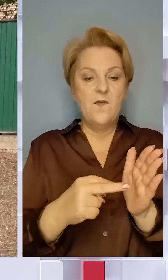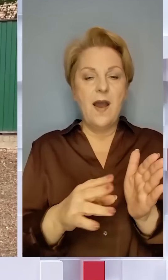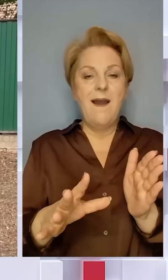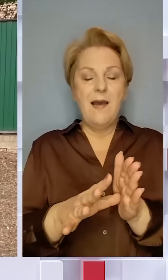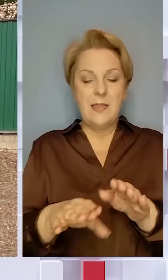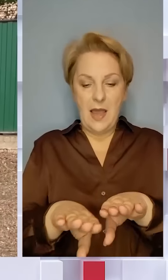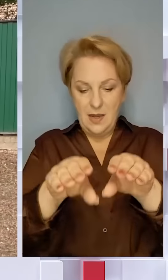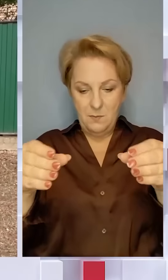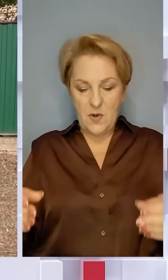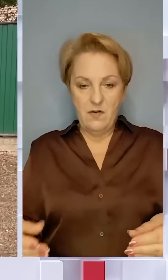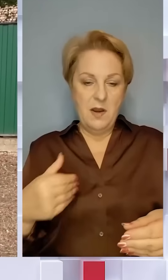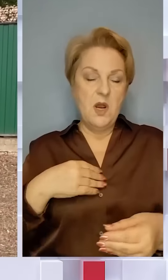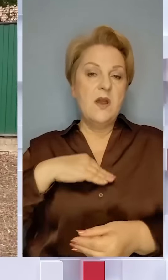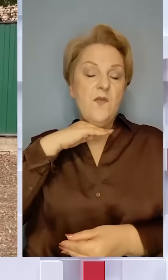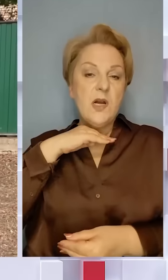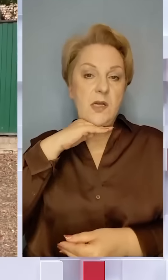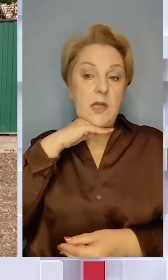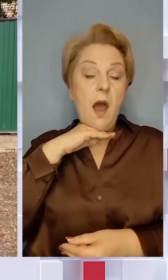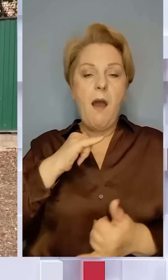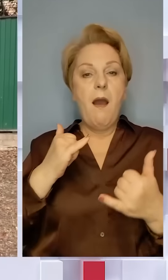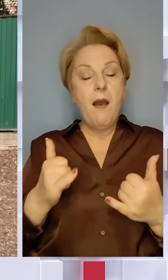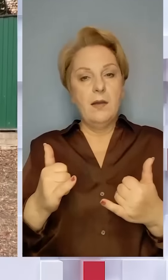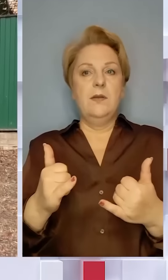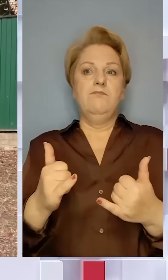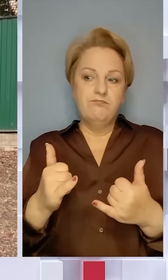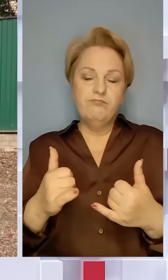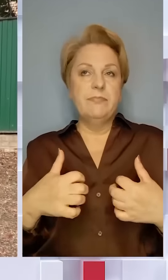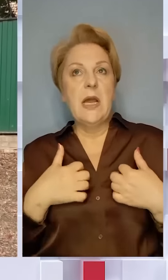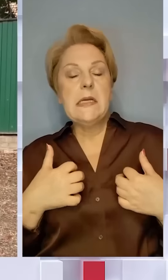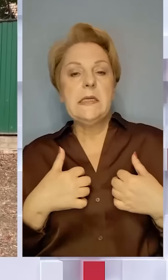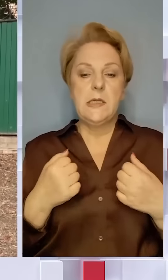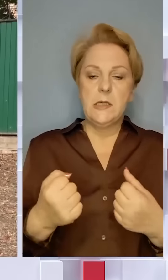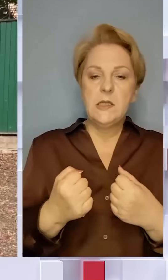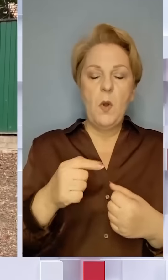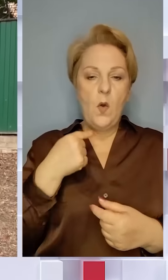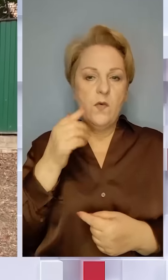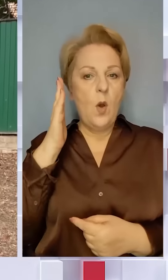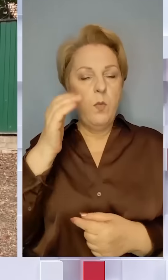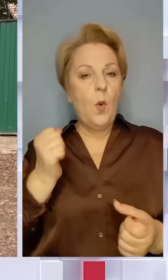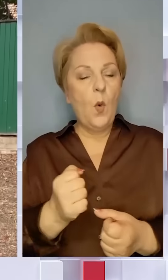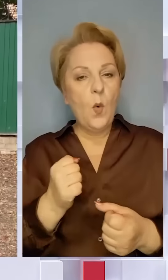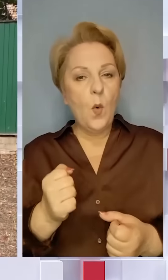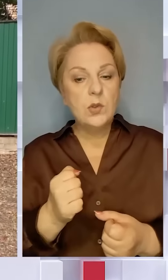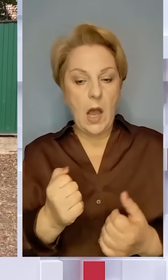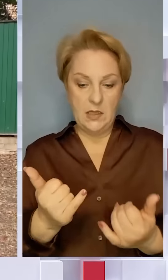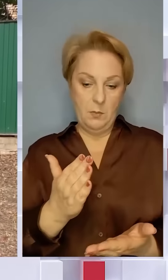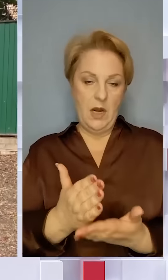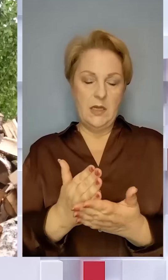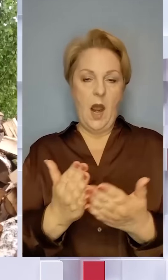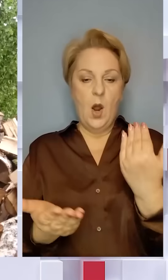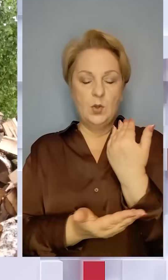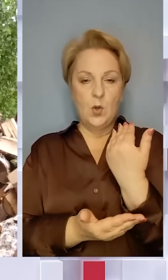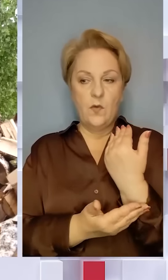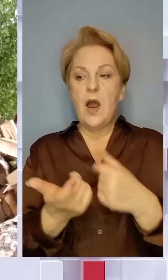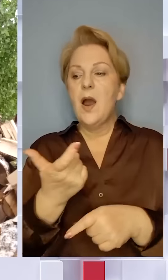електрокамін. І все, мені вистачало. А тепер якось лячно, бо зима, кажуть, буде холодна. Але ж тепер є дрова.